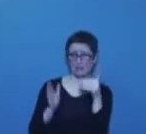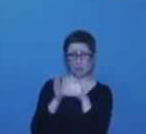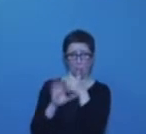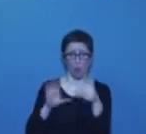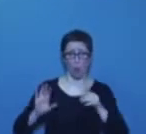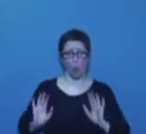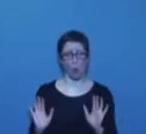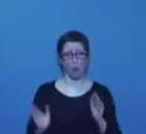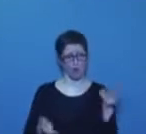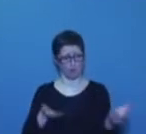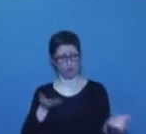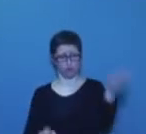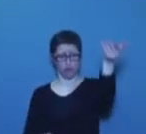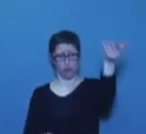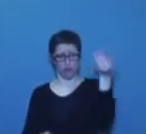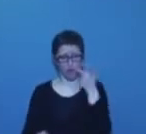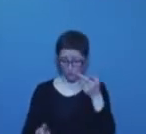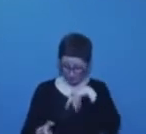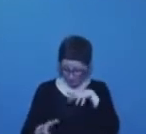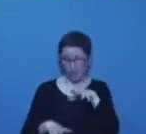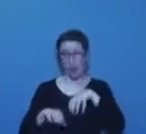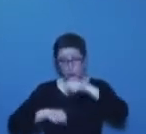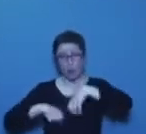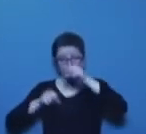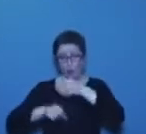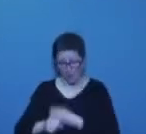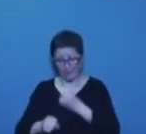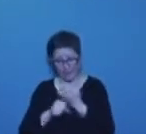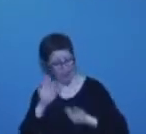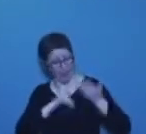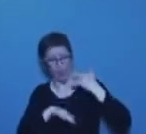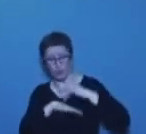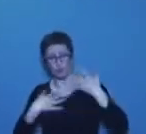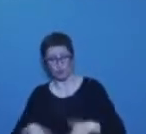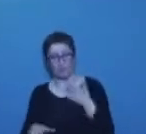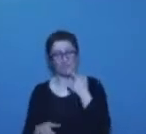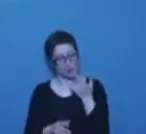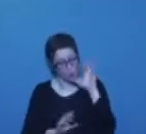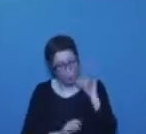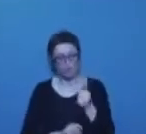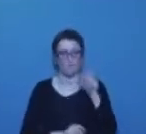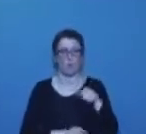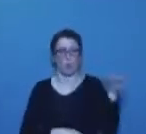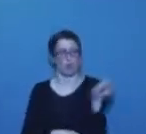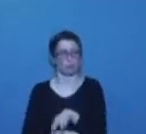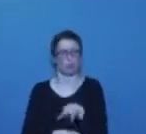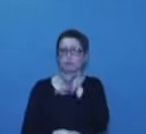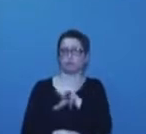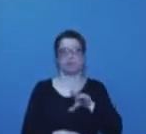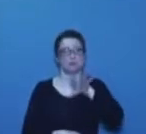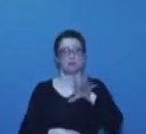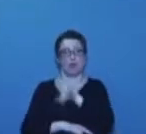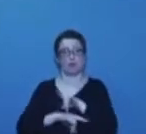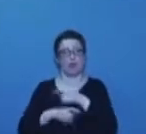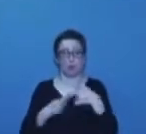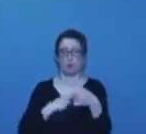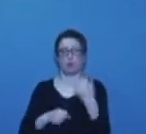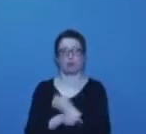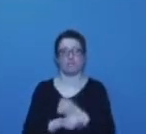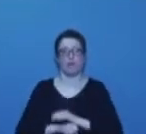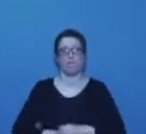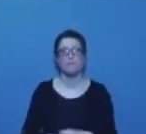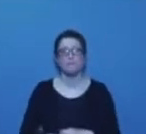? Et on a créé des milliers d'emplois. Donc on reviendra aux 35 heures, bien sûr. Alors on vous dit, ah mais